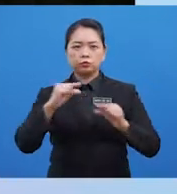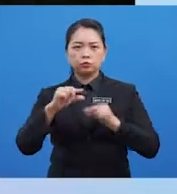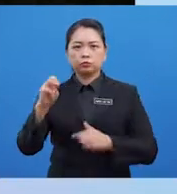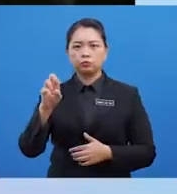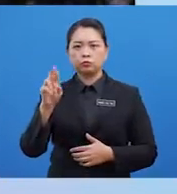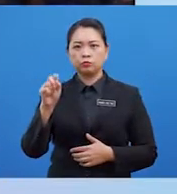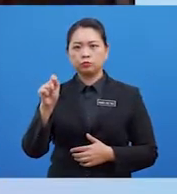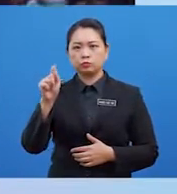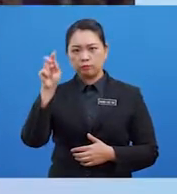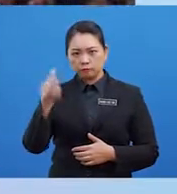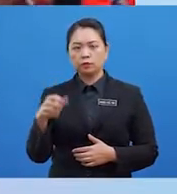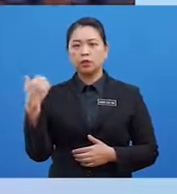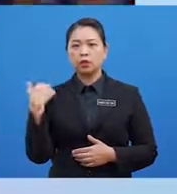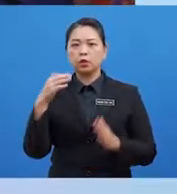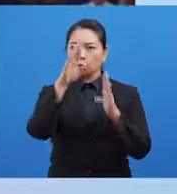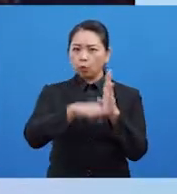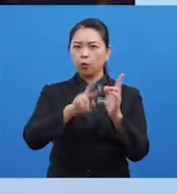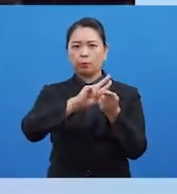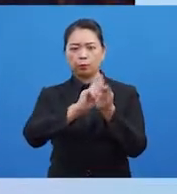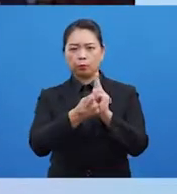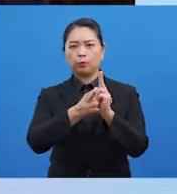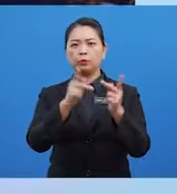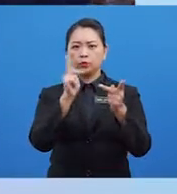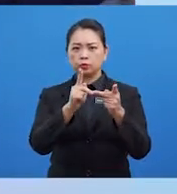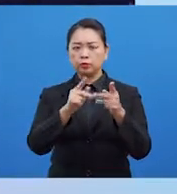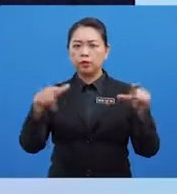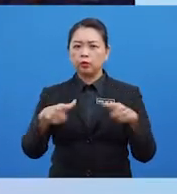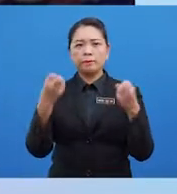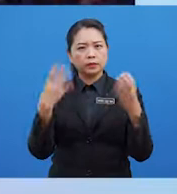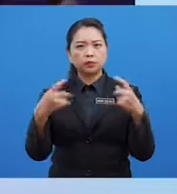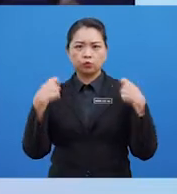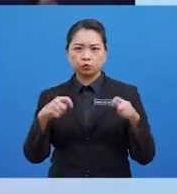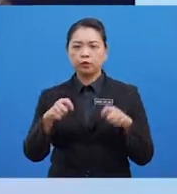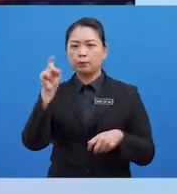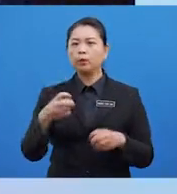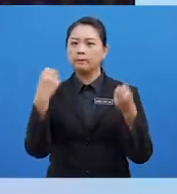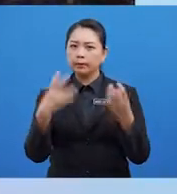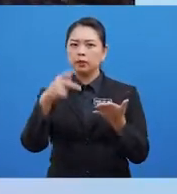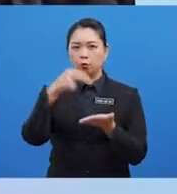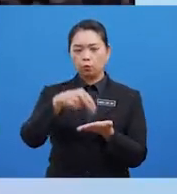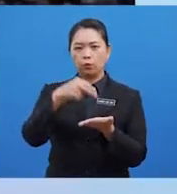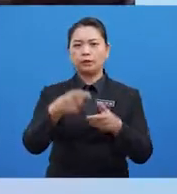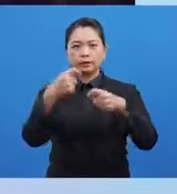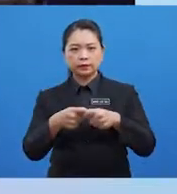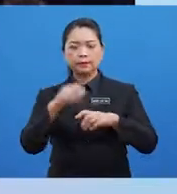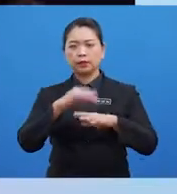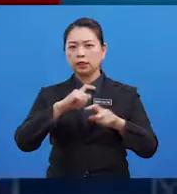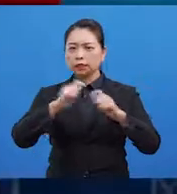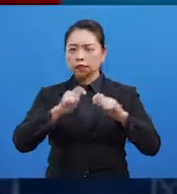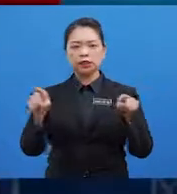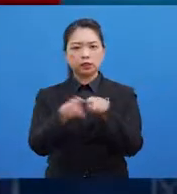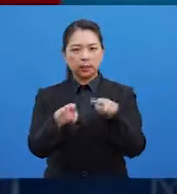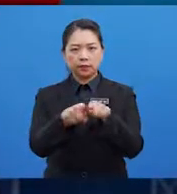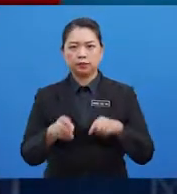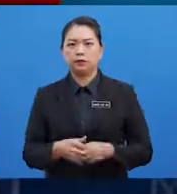keboleh ubahan Dengan melakukan banyak cubaan Yang memerlukan banyak ulangan konsisten Pada tindakan